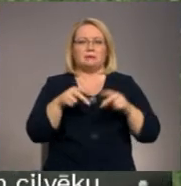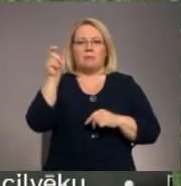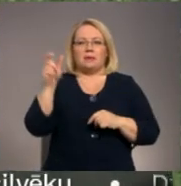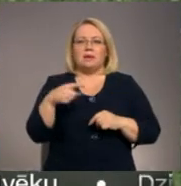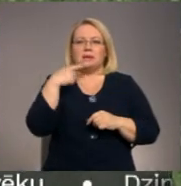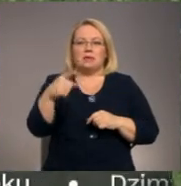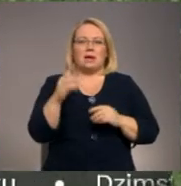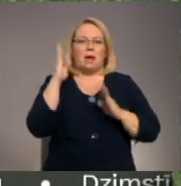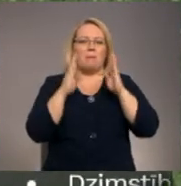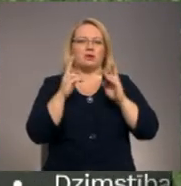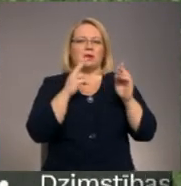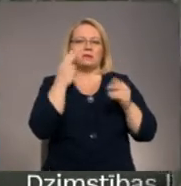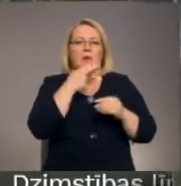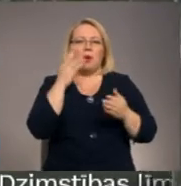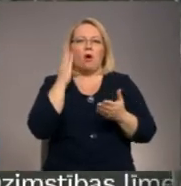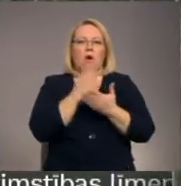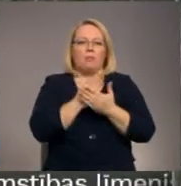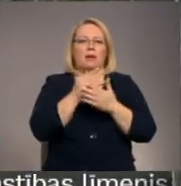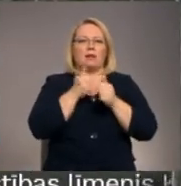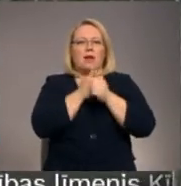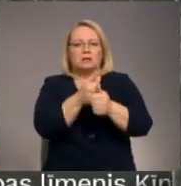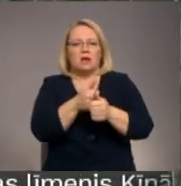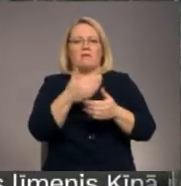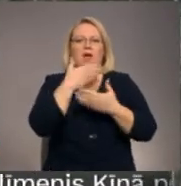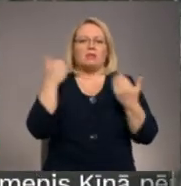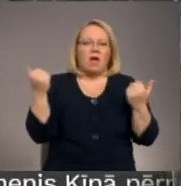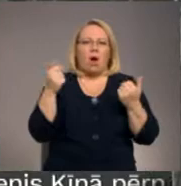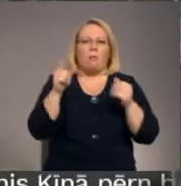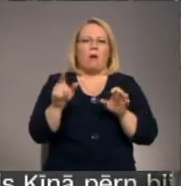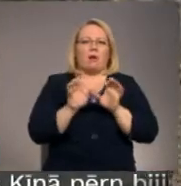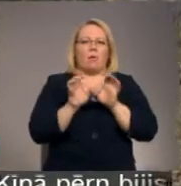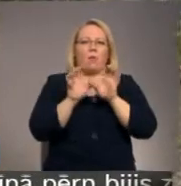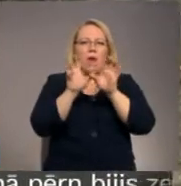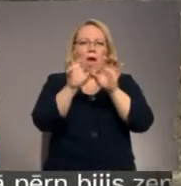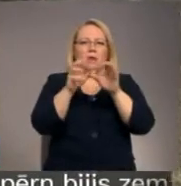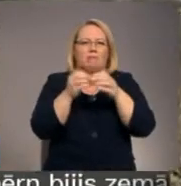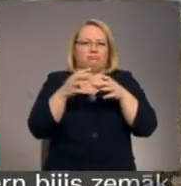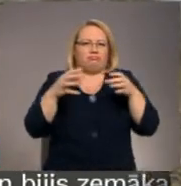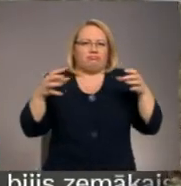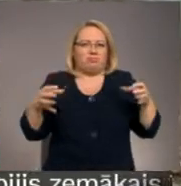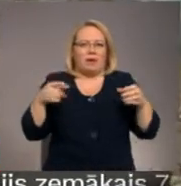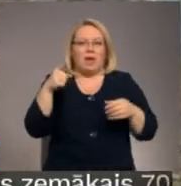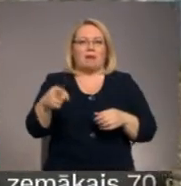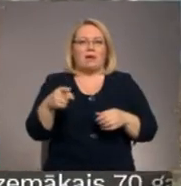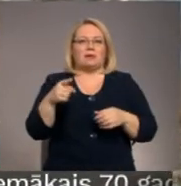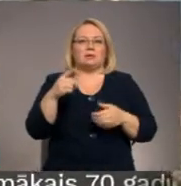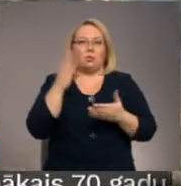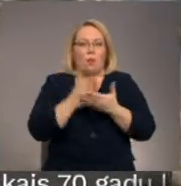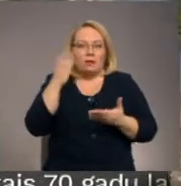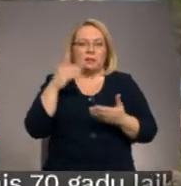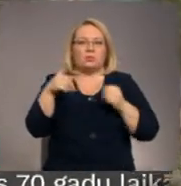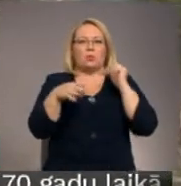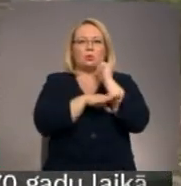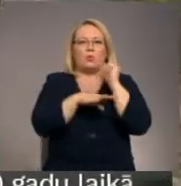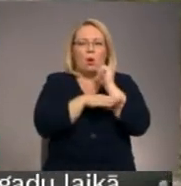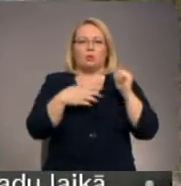saimniekiem regulāri apsakot savu īpašumu vai tas nav kļuvis par mīzgraužu pērēkli. Ja tas ir noticis, tad bojātos kokus nepieciešams pēc